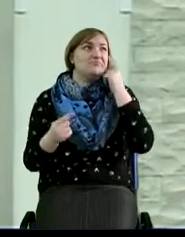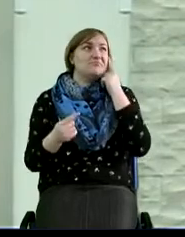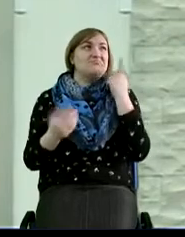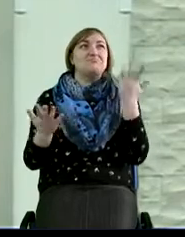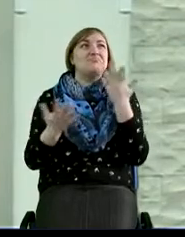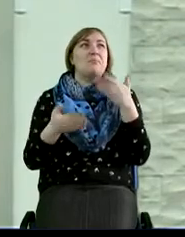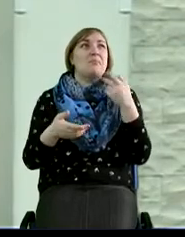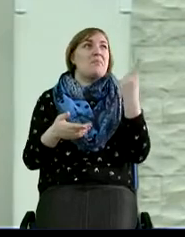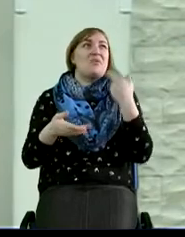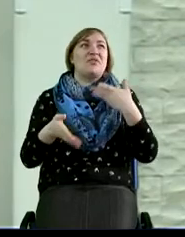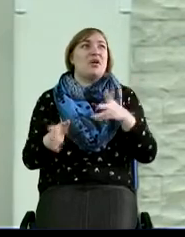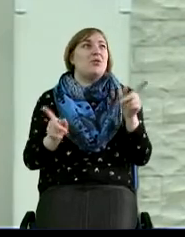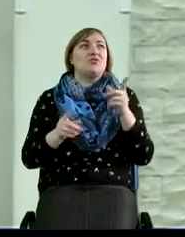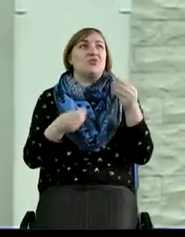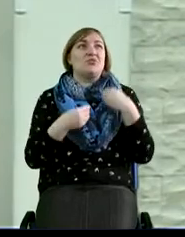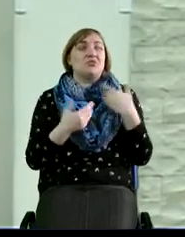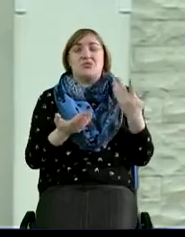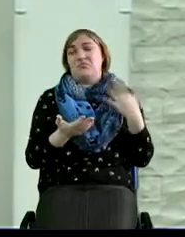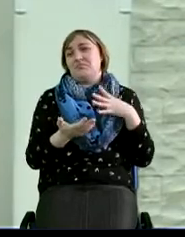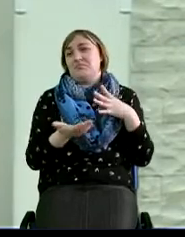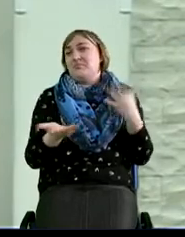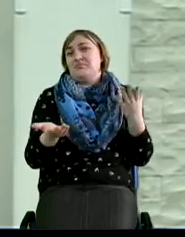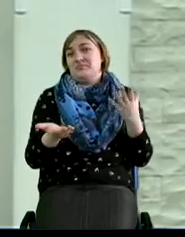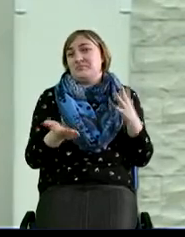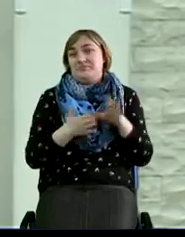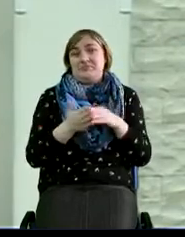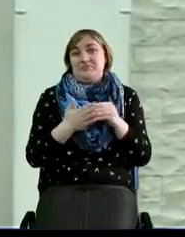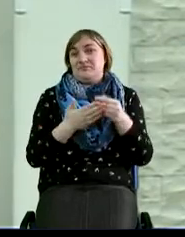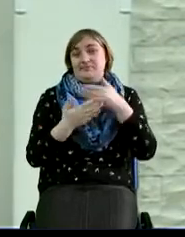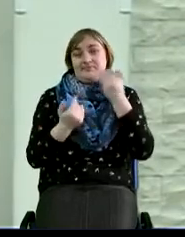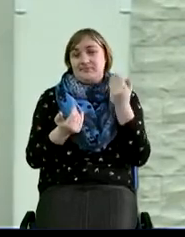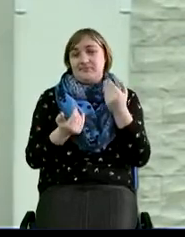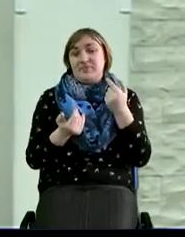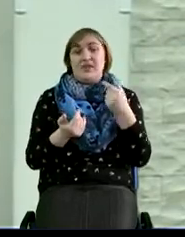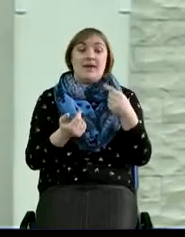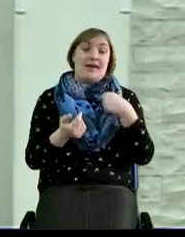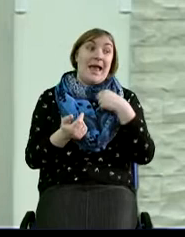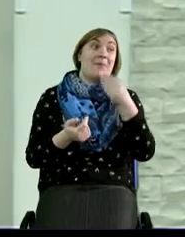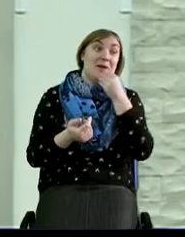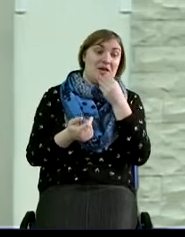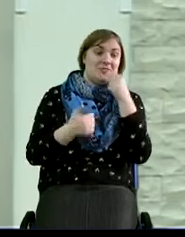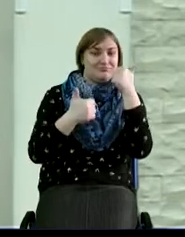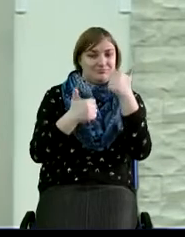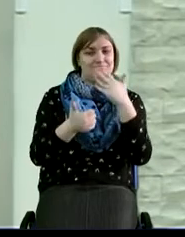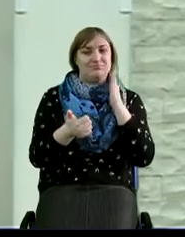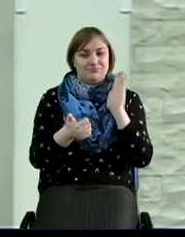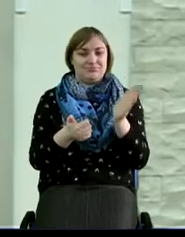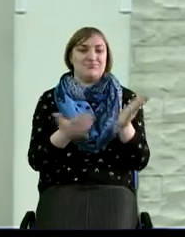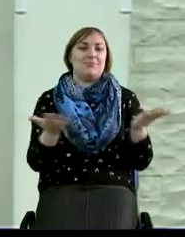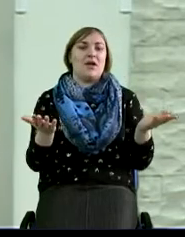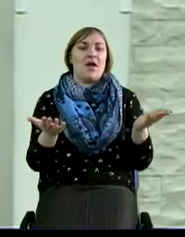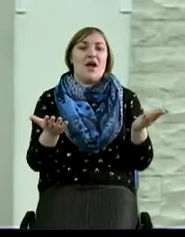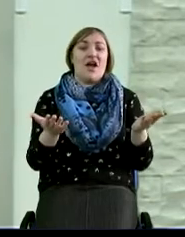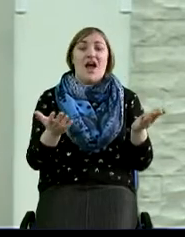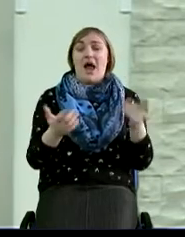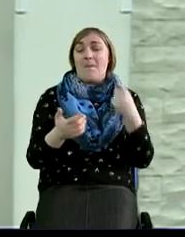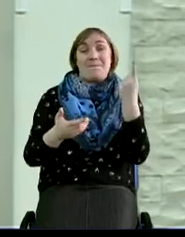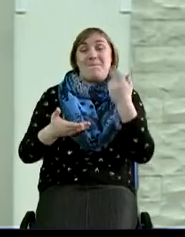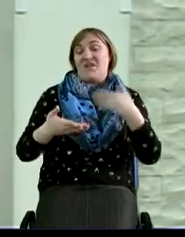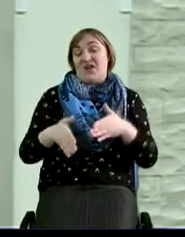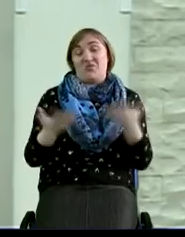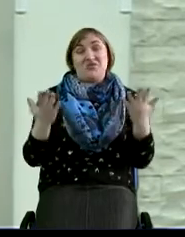мне оно дает, что оно для меня значит, ничего. Вот сейчас я поем, и мне будет хорошо. А это какие-то слова,